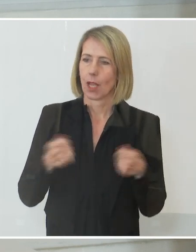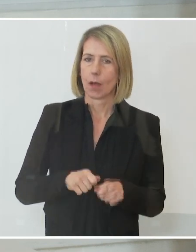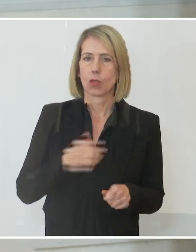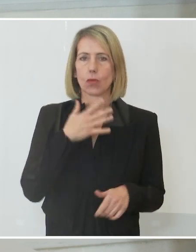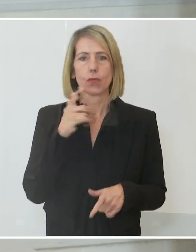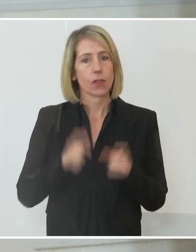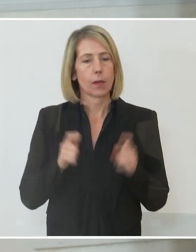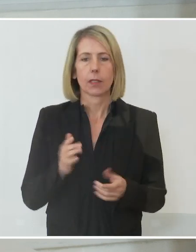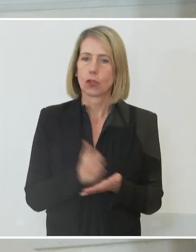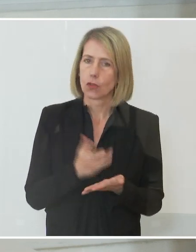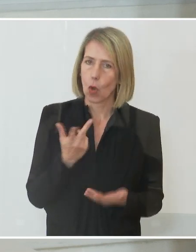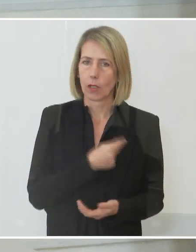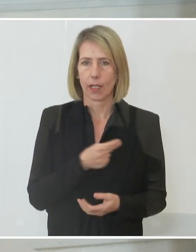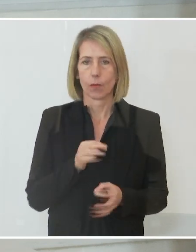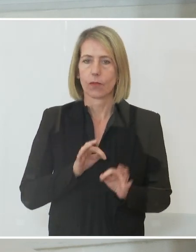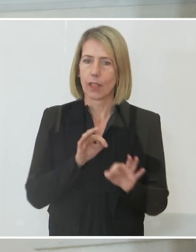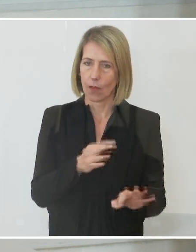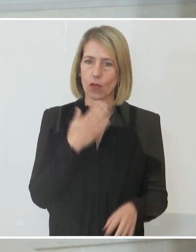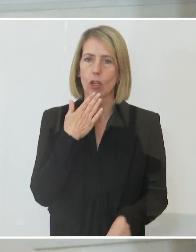bereits impfen lassen. Danke dafür.